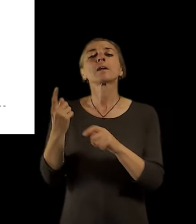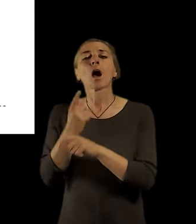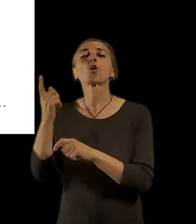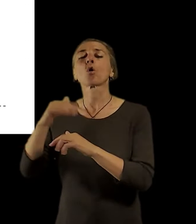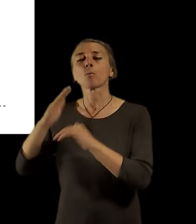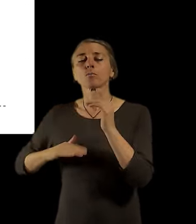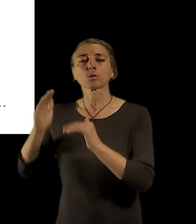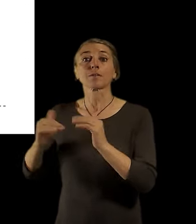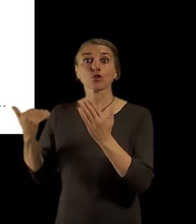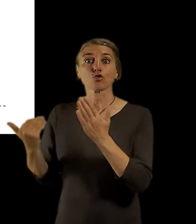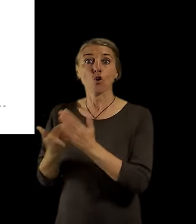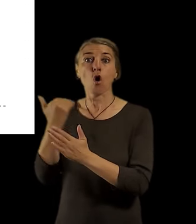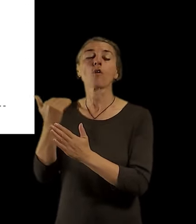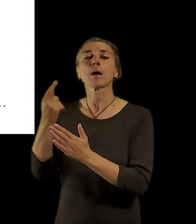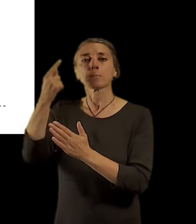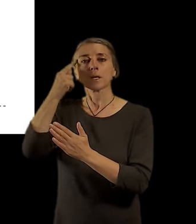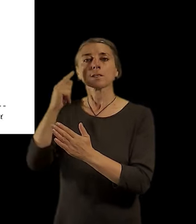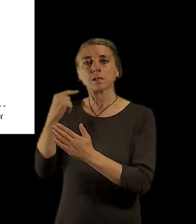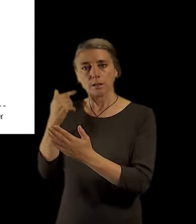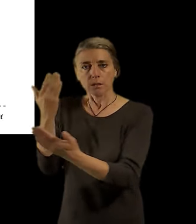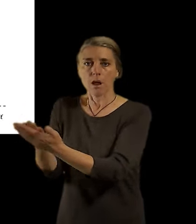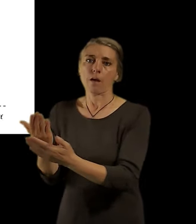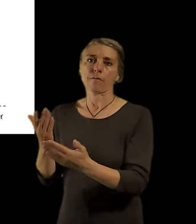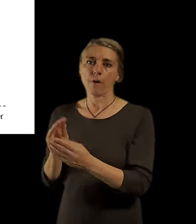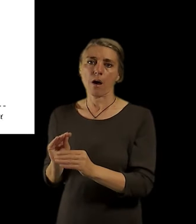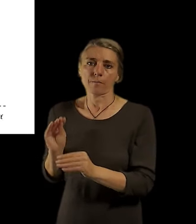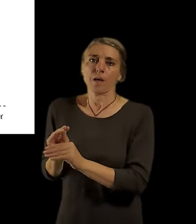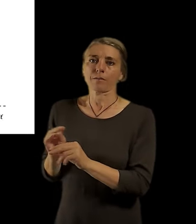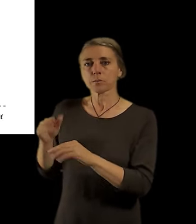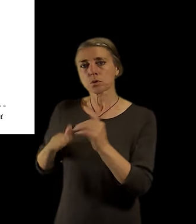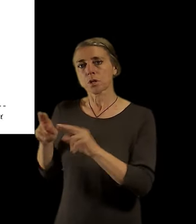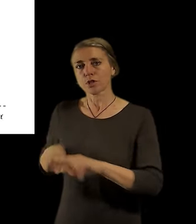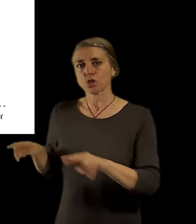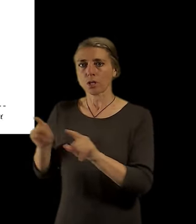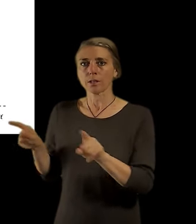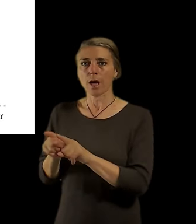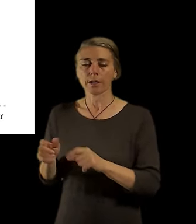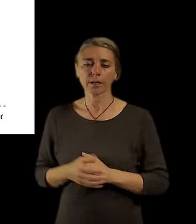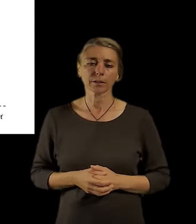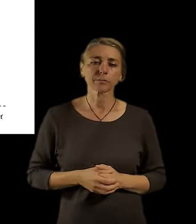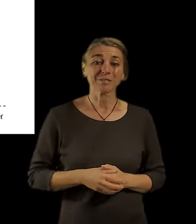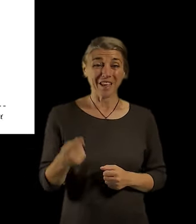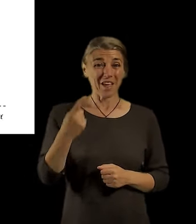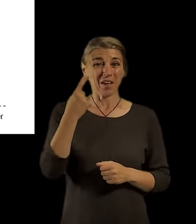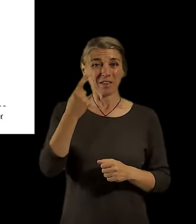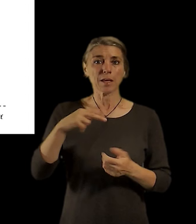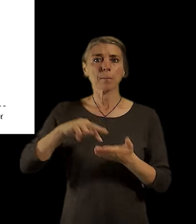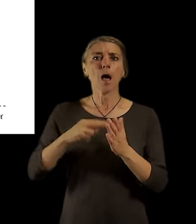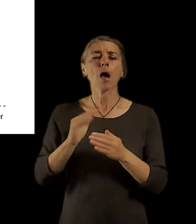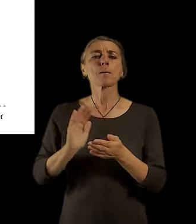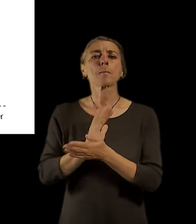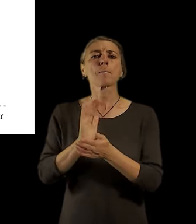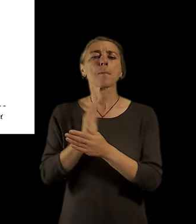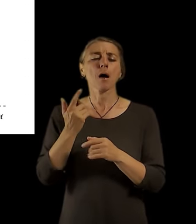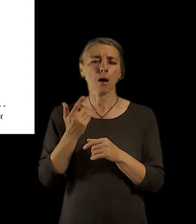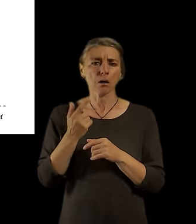noví rezidenti měli kam chodit na dětská chliště. Tady vidíte mapu. Docházkové ideální dostupnost je 200